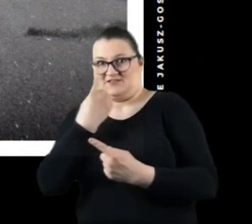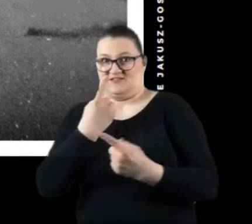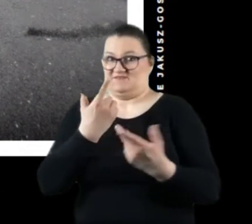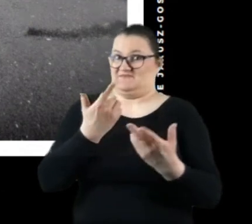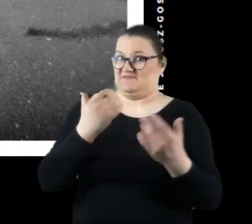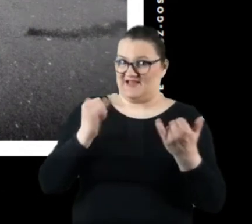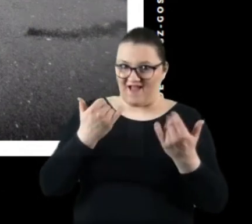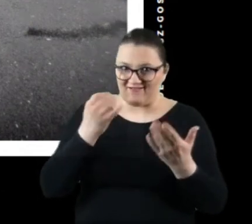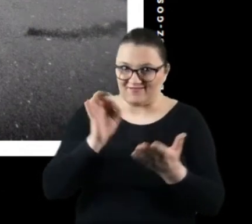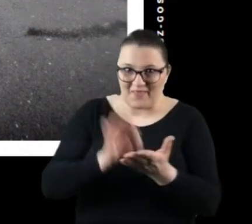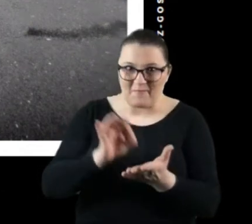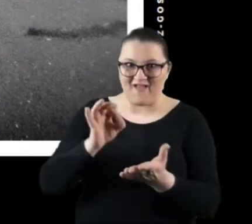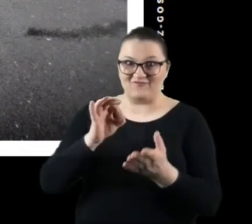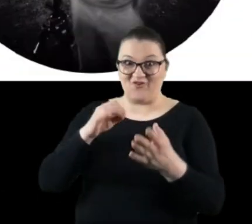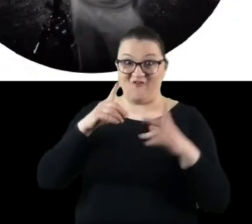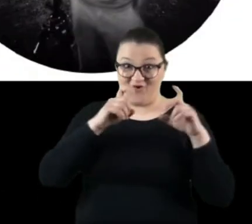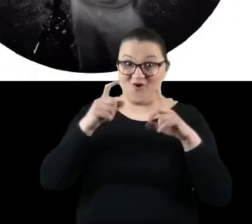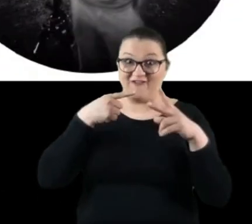wykonywane fotografią odworkową.